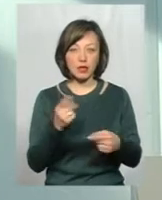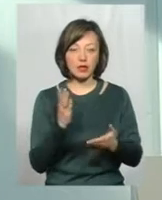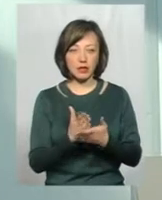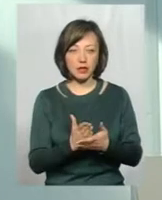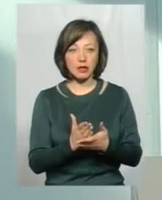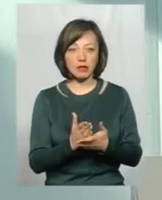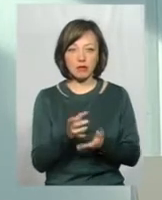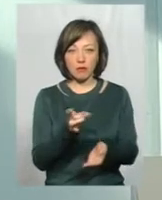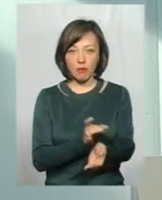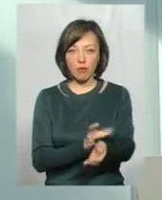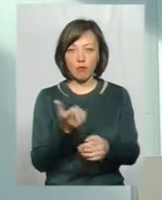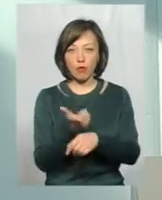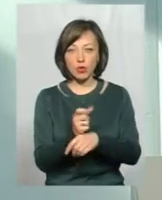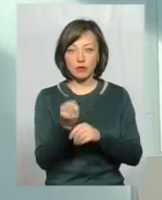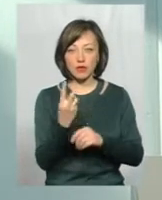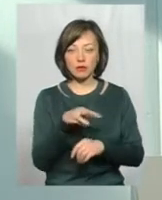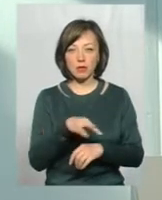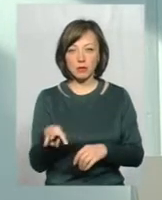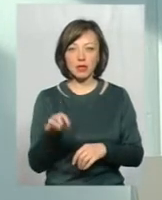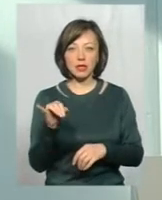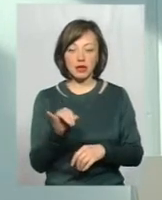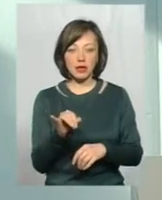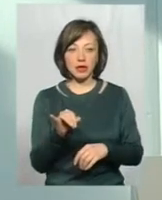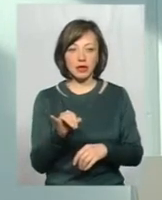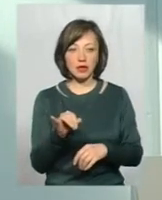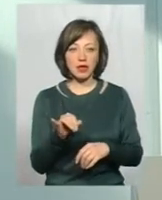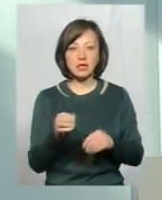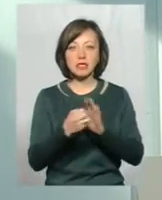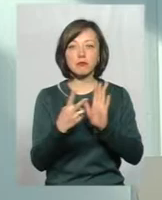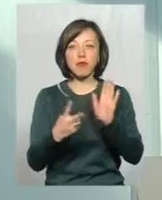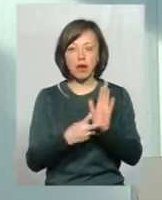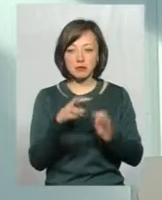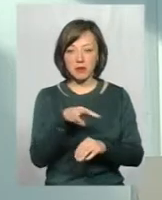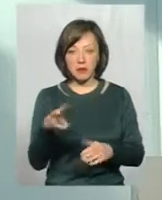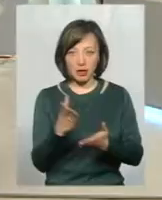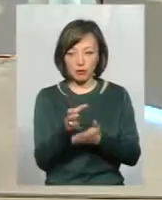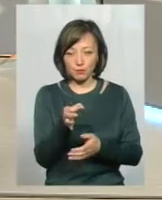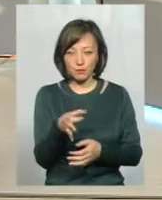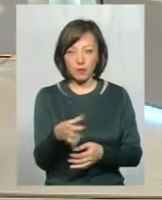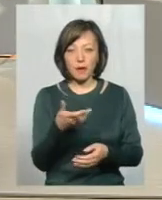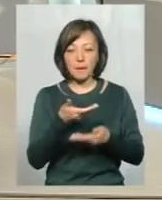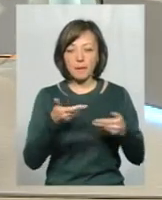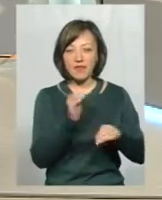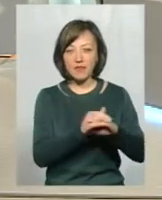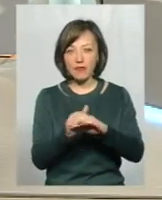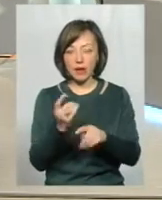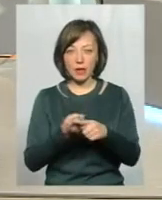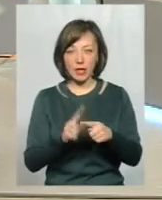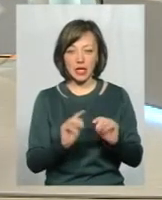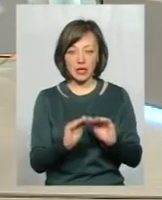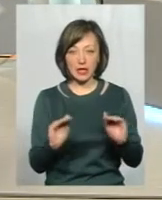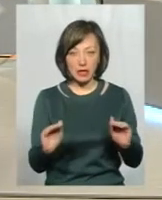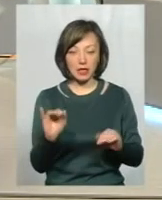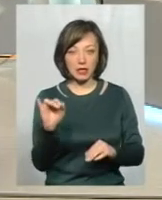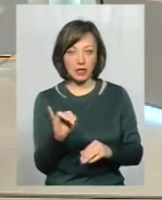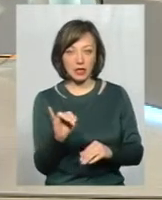більша, більше 12 міліметрів, і гіперерогічна, більше 17 міліметрів. Так, ми виявляємо цих дітей, і